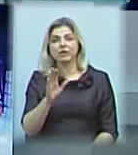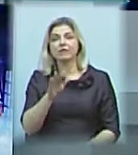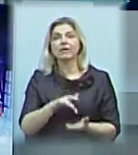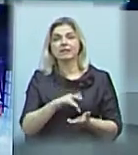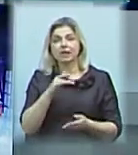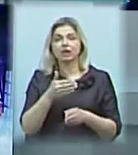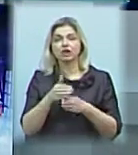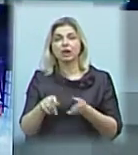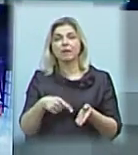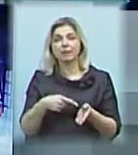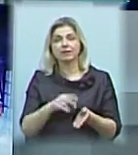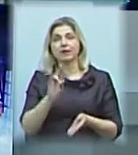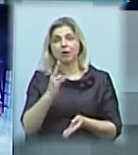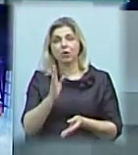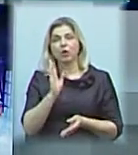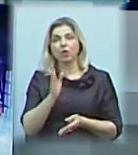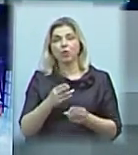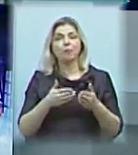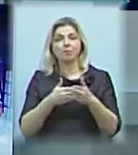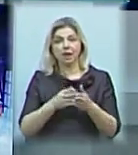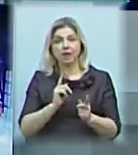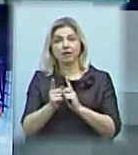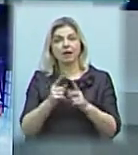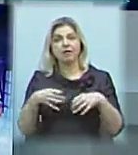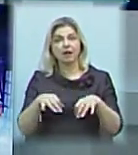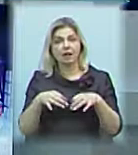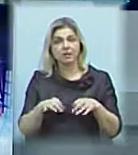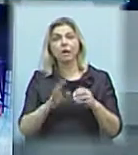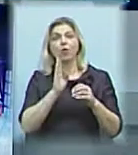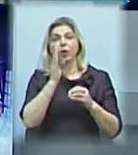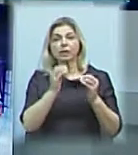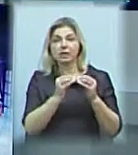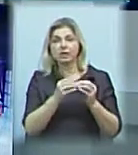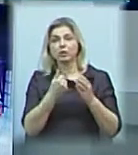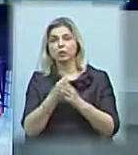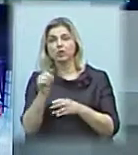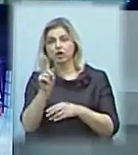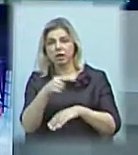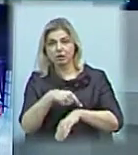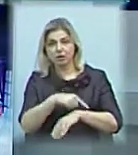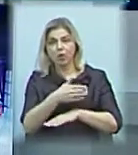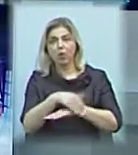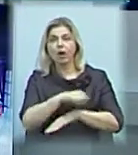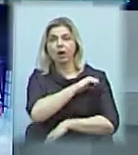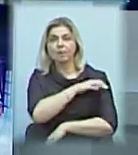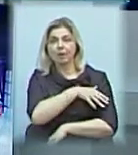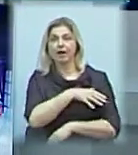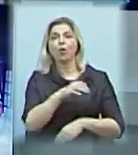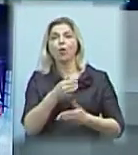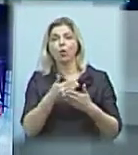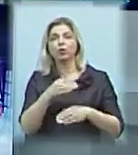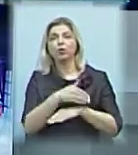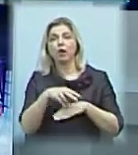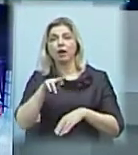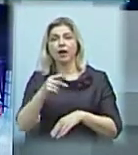центральній частині міста Миколаєва буде обмежено рух транспорту. Так, з 10 до 13 години вулиця Адміральська від вулиці